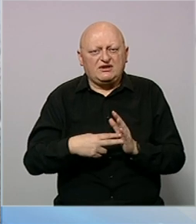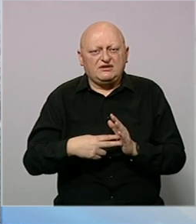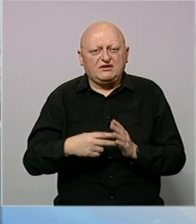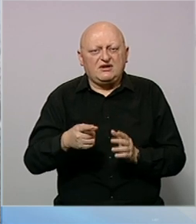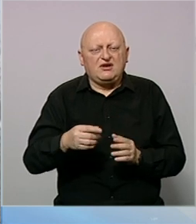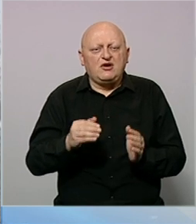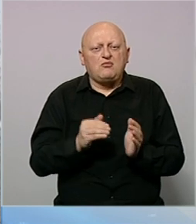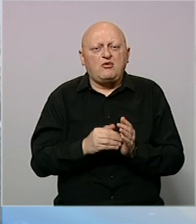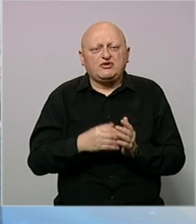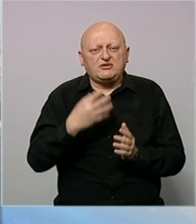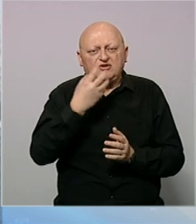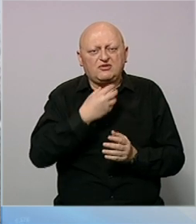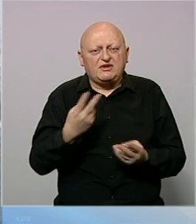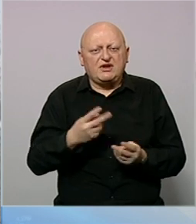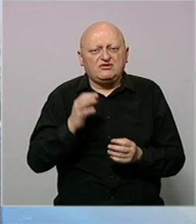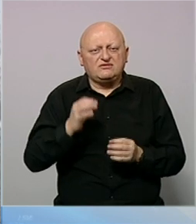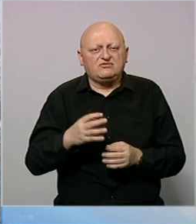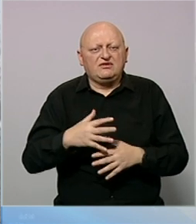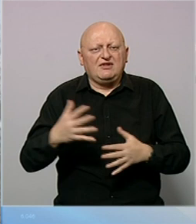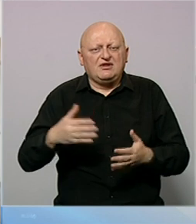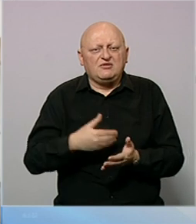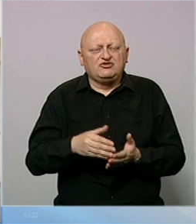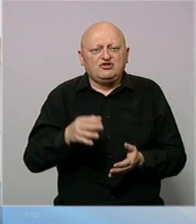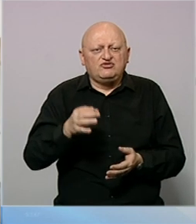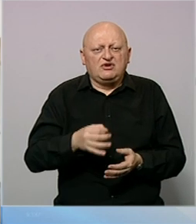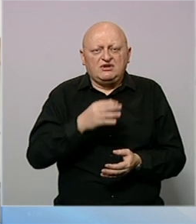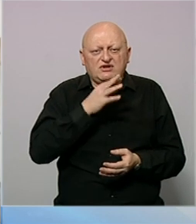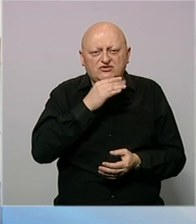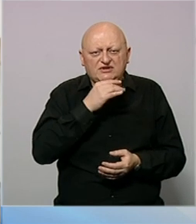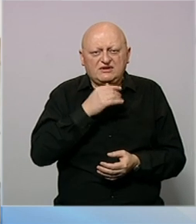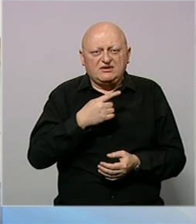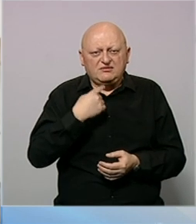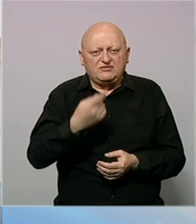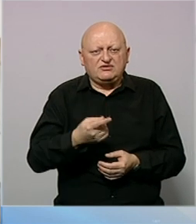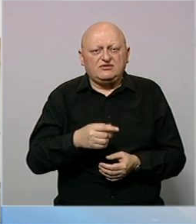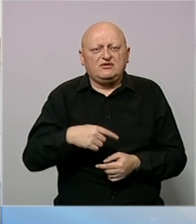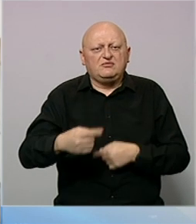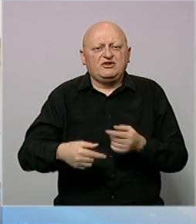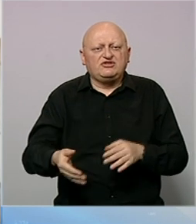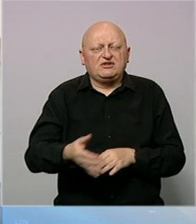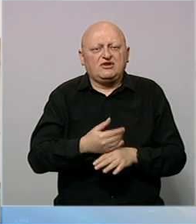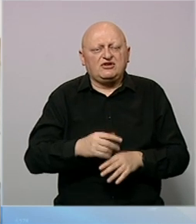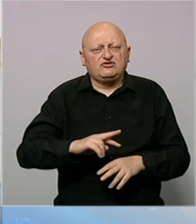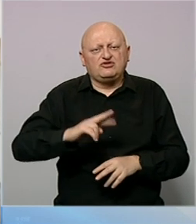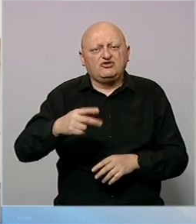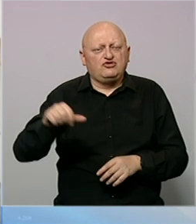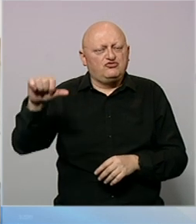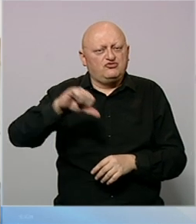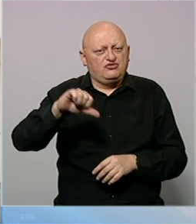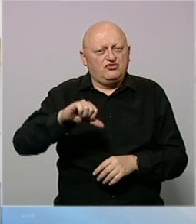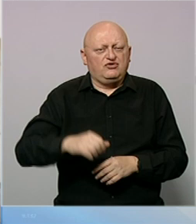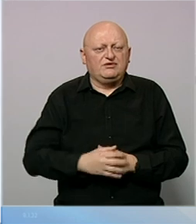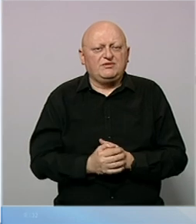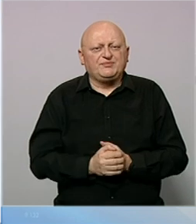ovog energenta. Po potrebi toplane kao i drugi veliki potrošači u kantonu, kako je saopćeno, preći će na korištenje